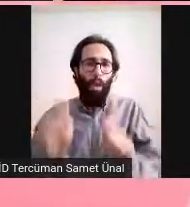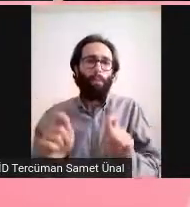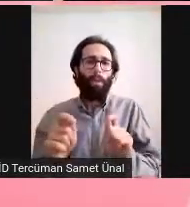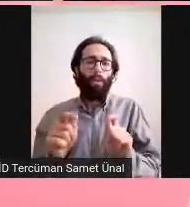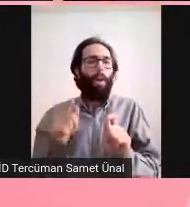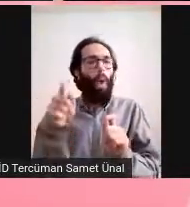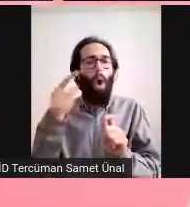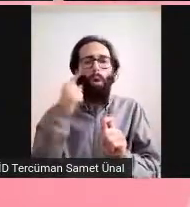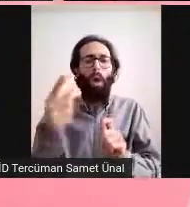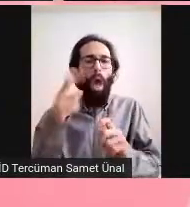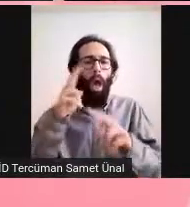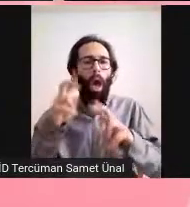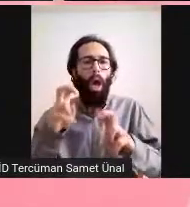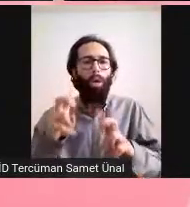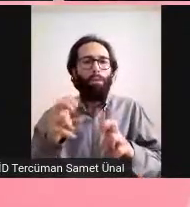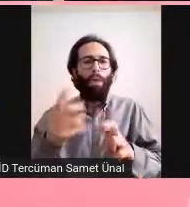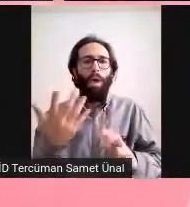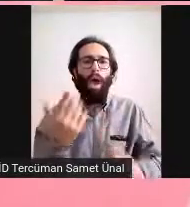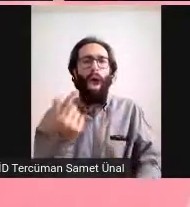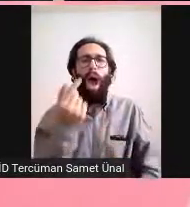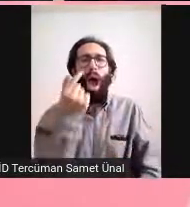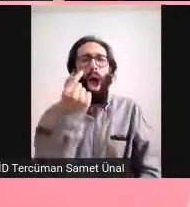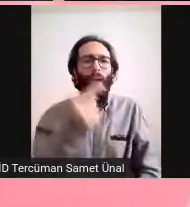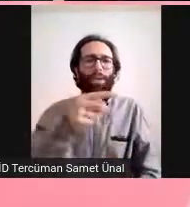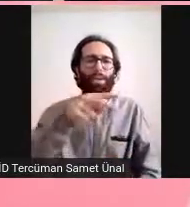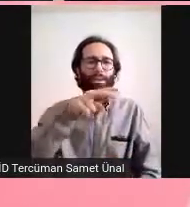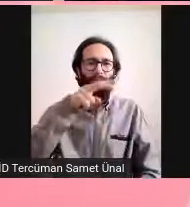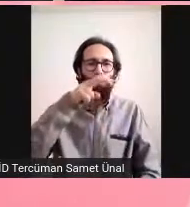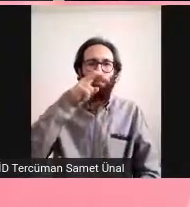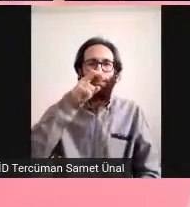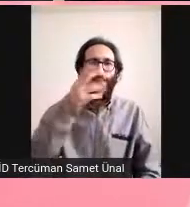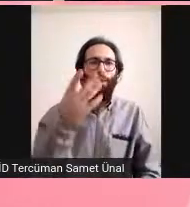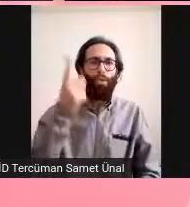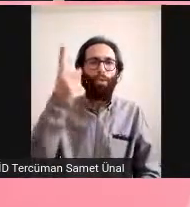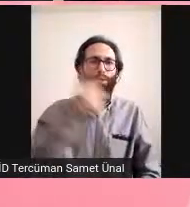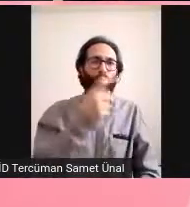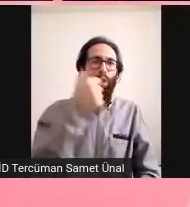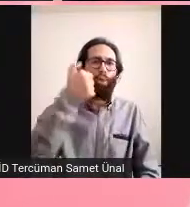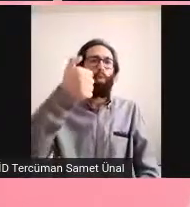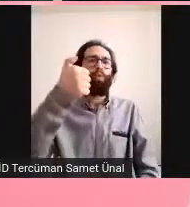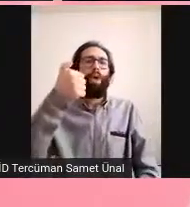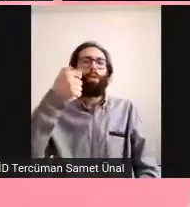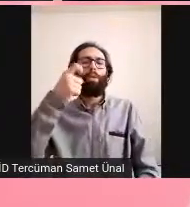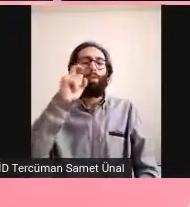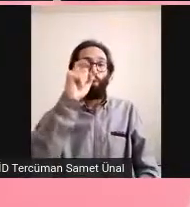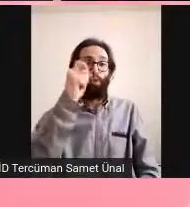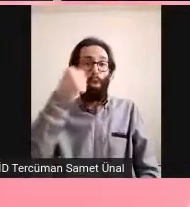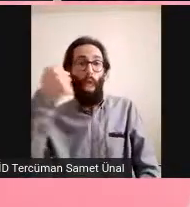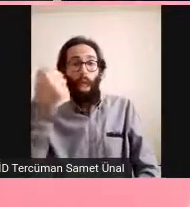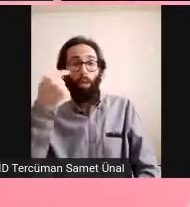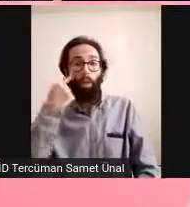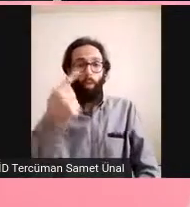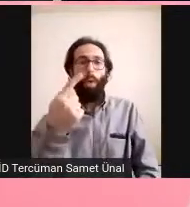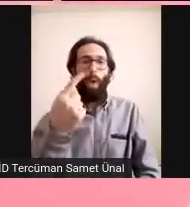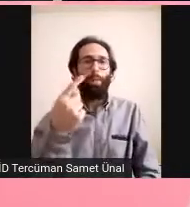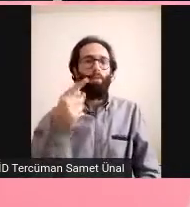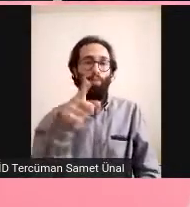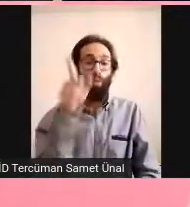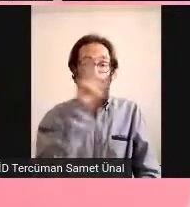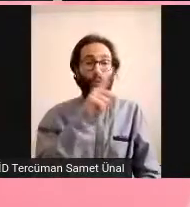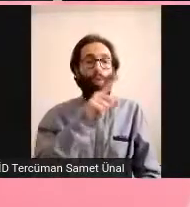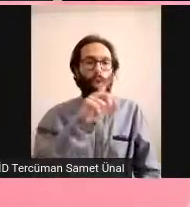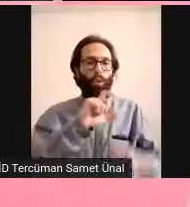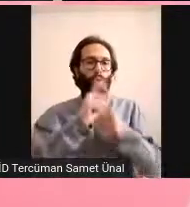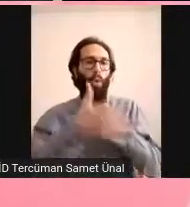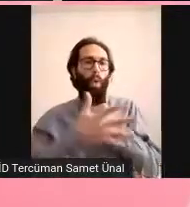duymuyorum dersen yüzde doksan altı işte. Bu yüzden hani en güvenilir belirteç olarak bu söyleniyor. Bunları yani yüz kişinin sadece on